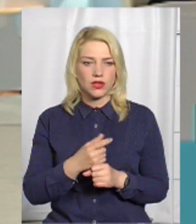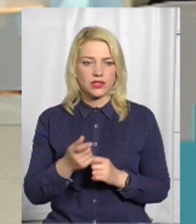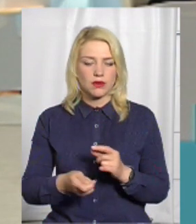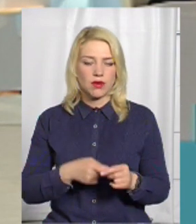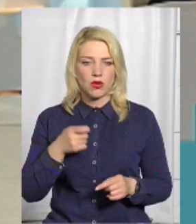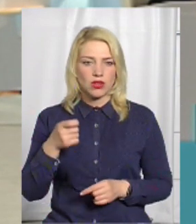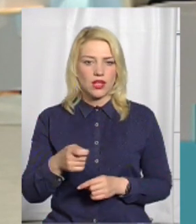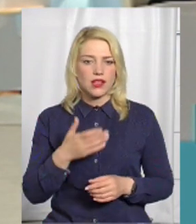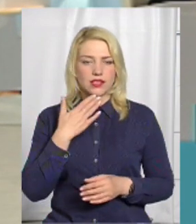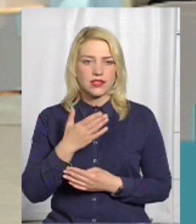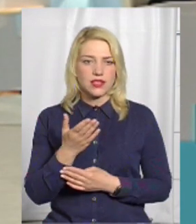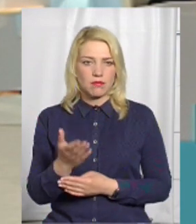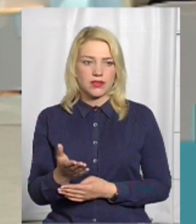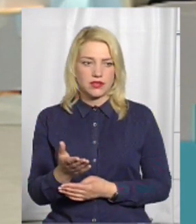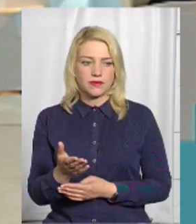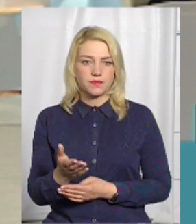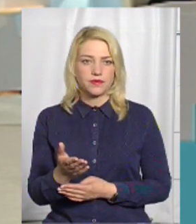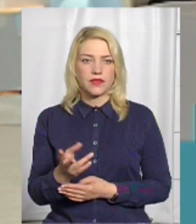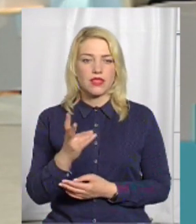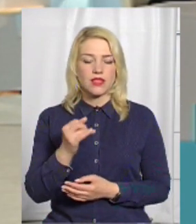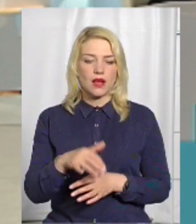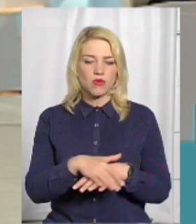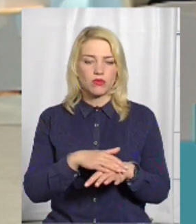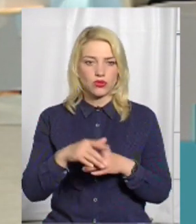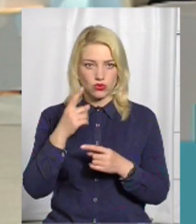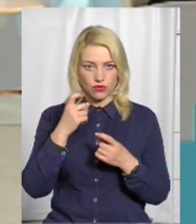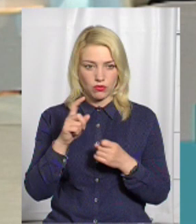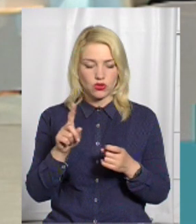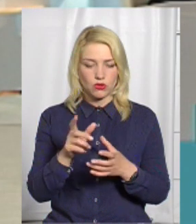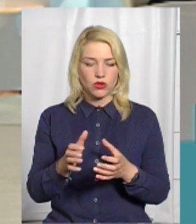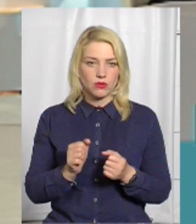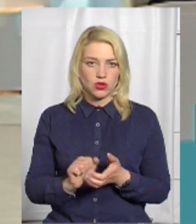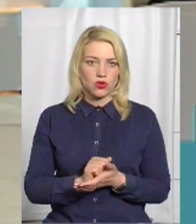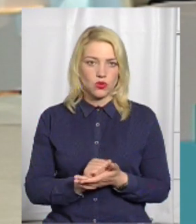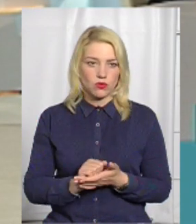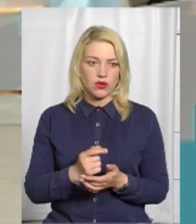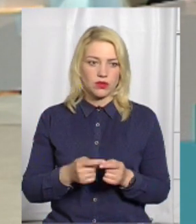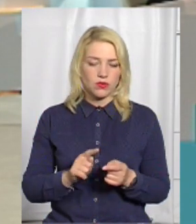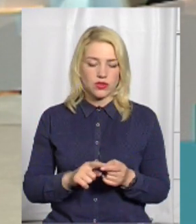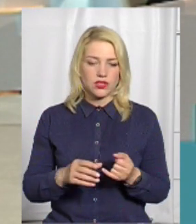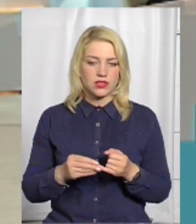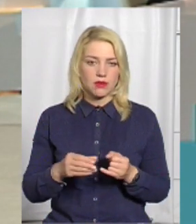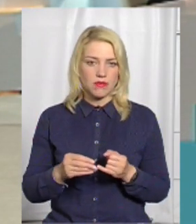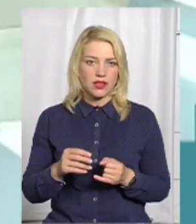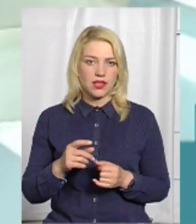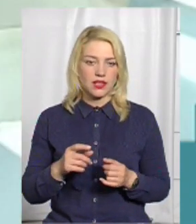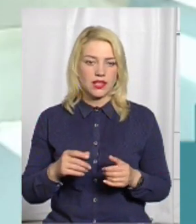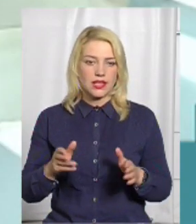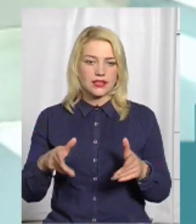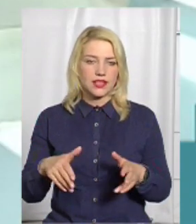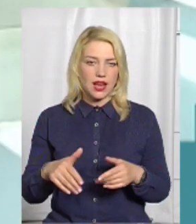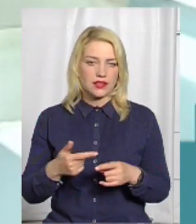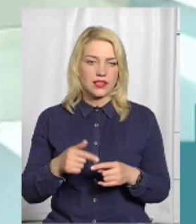подали запит на публічну інформацію, щоб отримати документи по цій земельній ділянці. Мені було